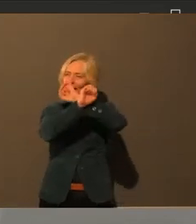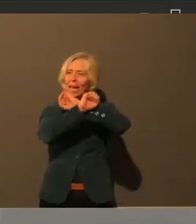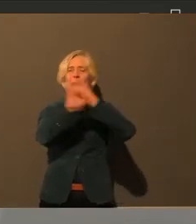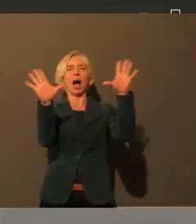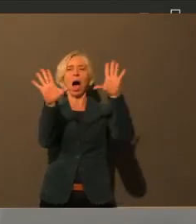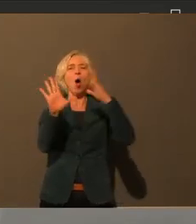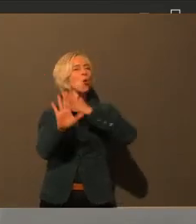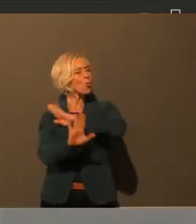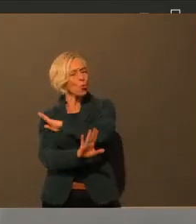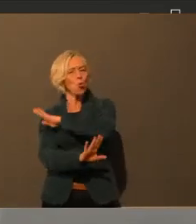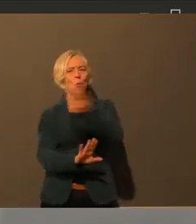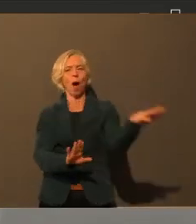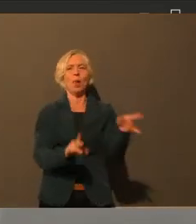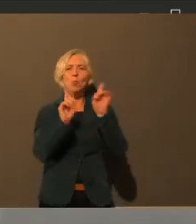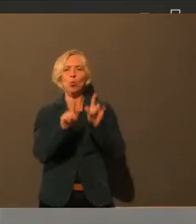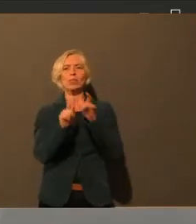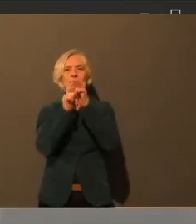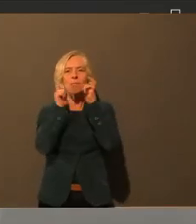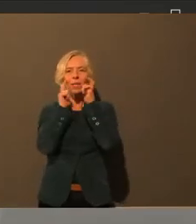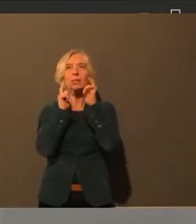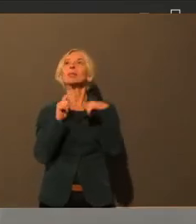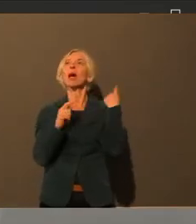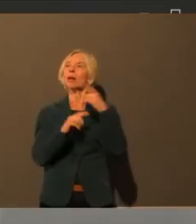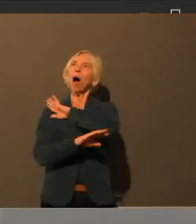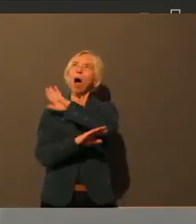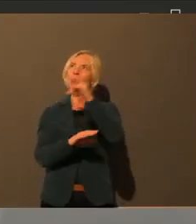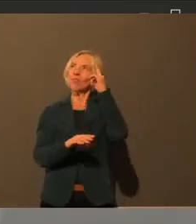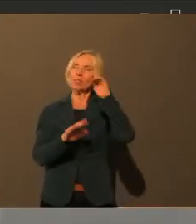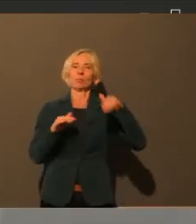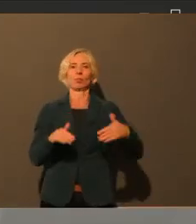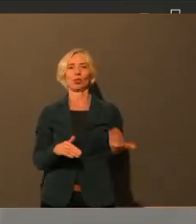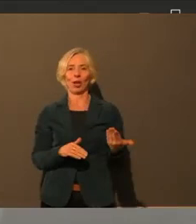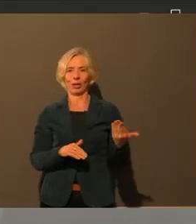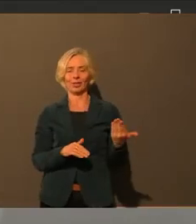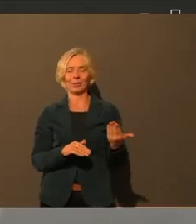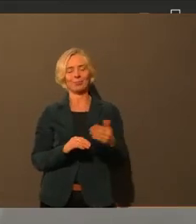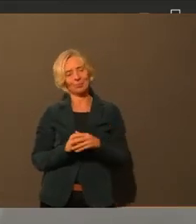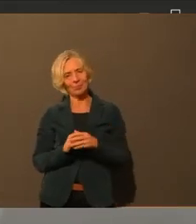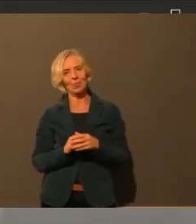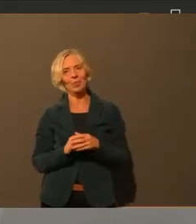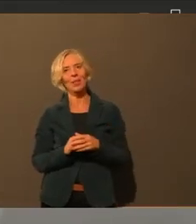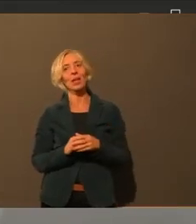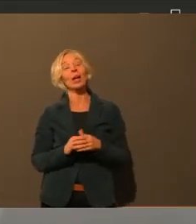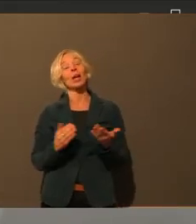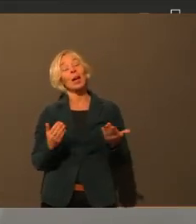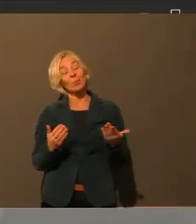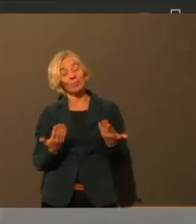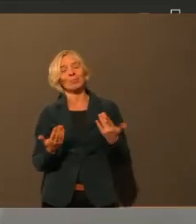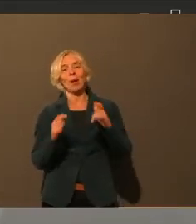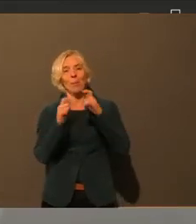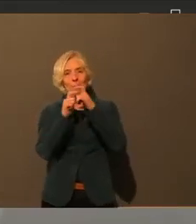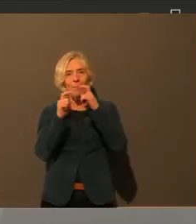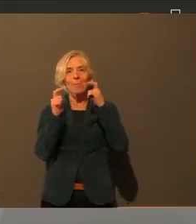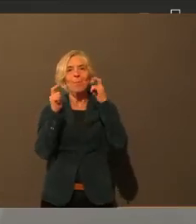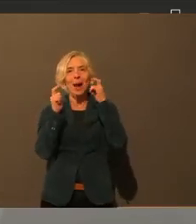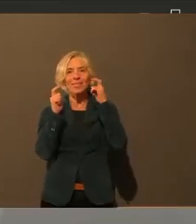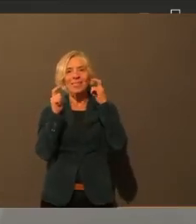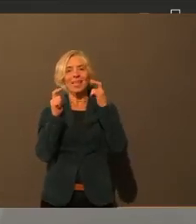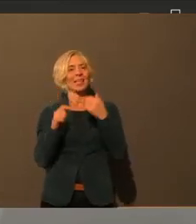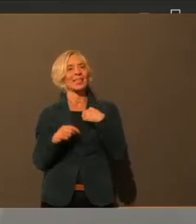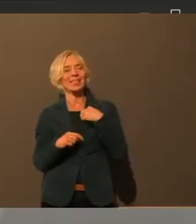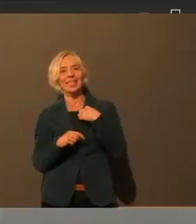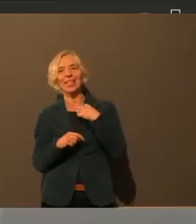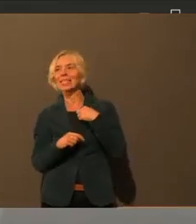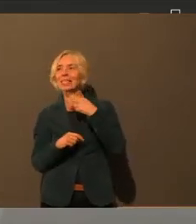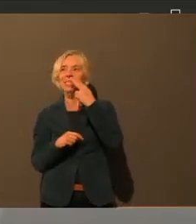woran man ist und woran man steht. Und zum Beispiel, was mich, also bei dem Thema Maske, kann ich nur sagen, in einem anderen europäischen Land